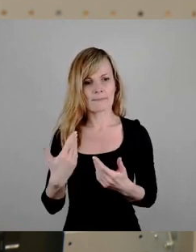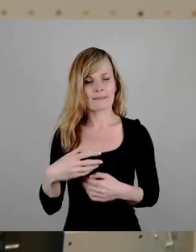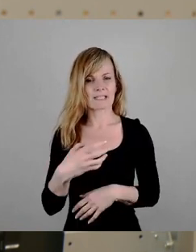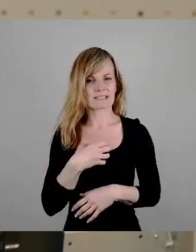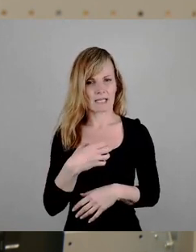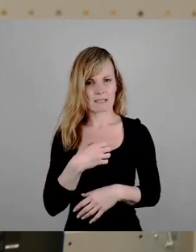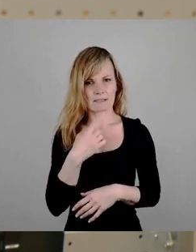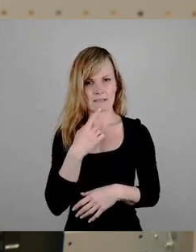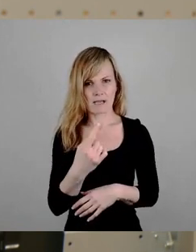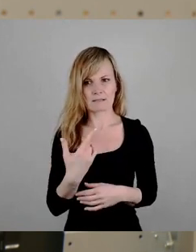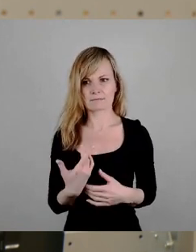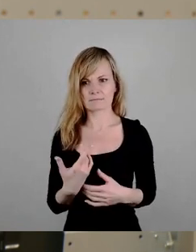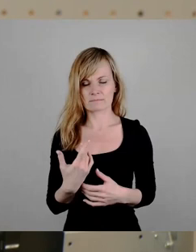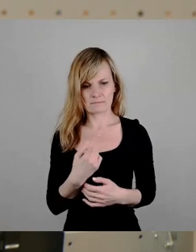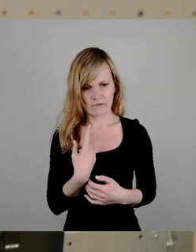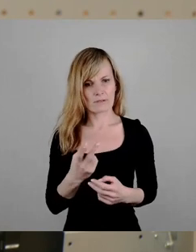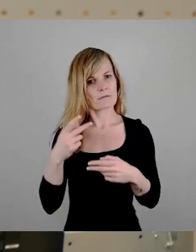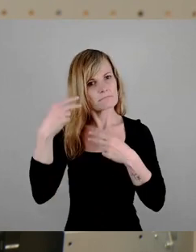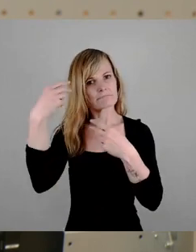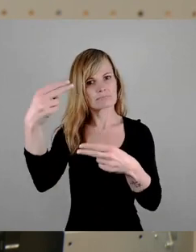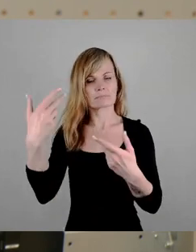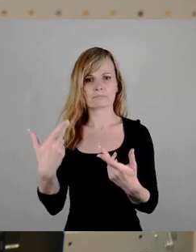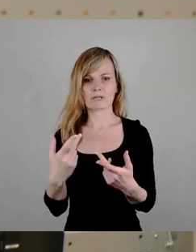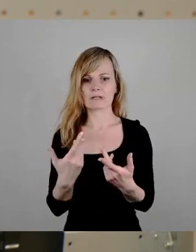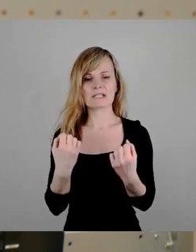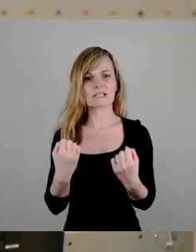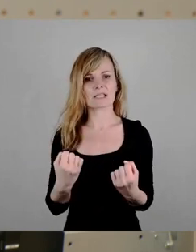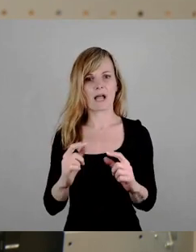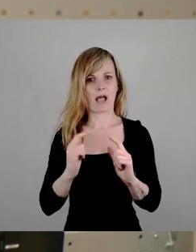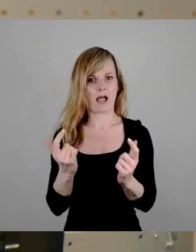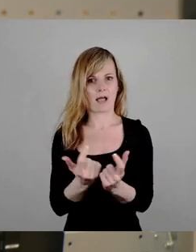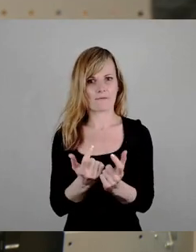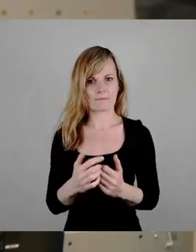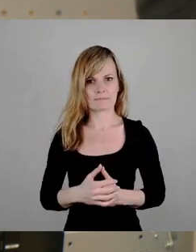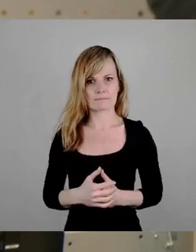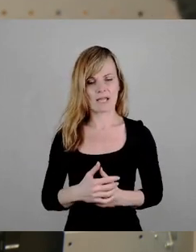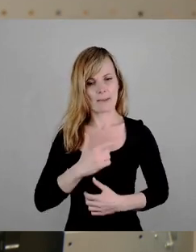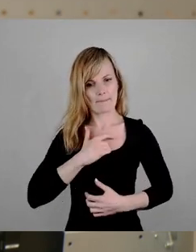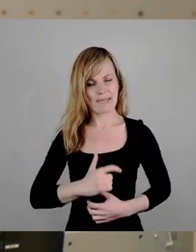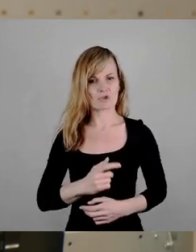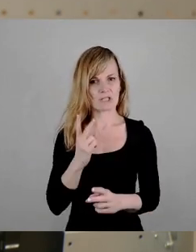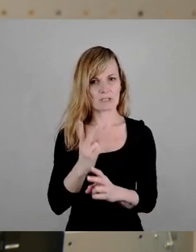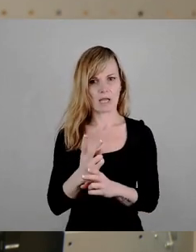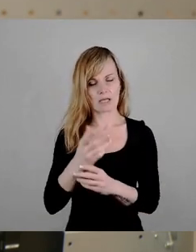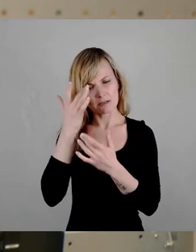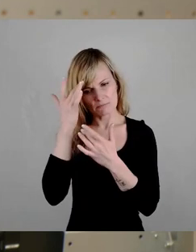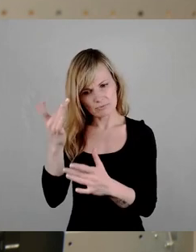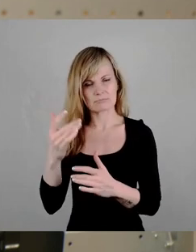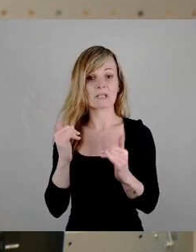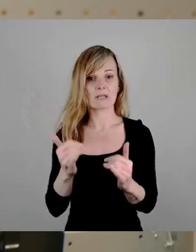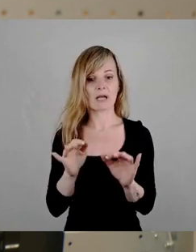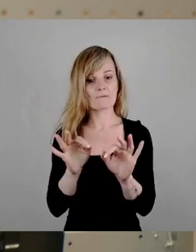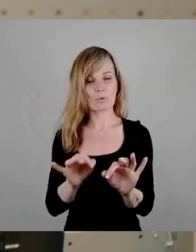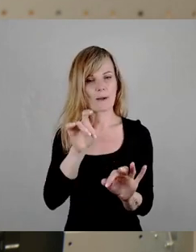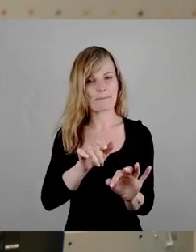Hafen zu erklären, hat sich sozusagen zur Menschlichkeit bekannt, hat gesagt, ja, wir tun, für Menschen in Not